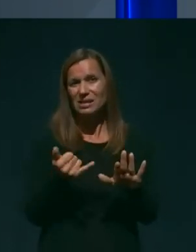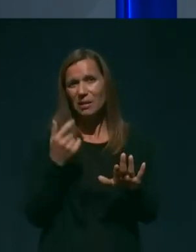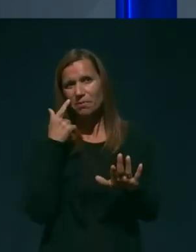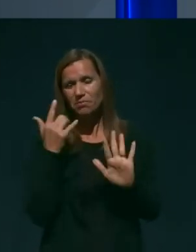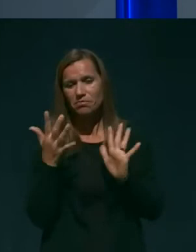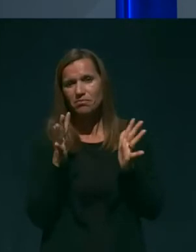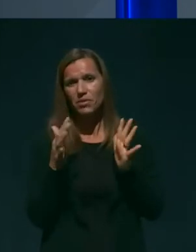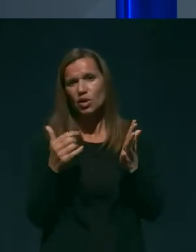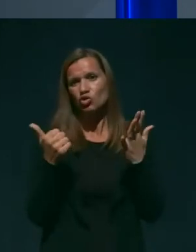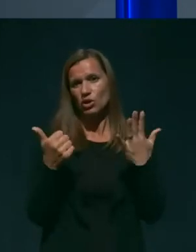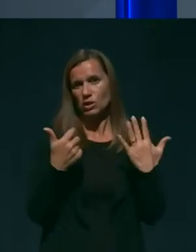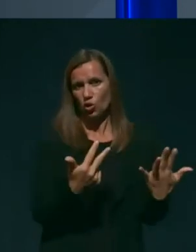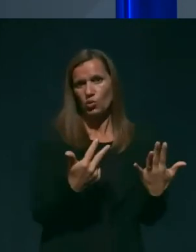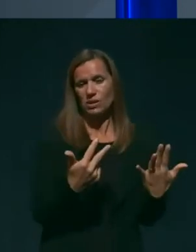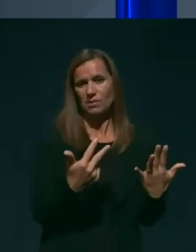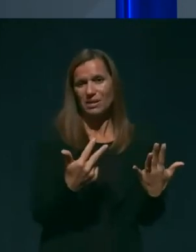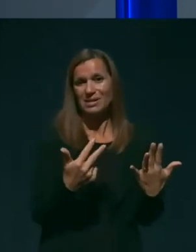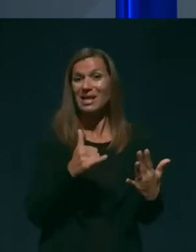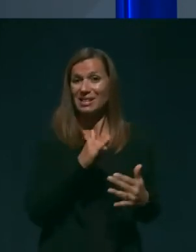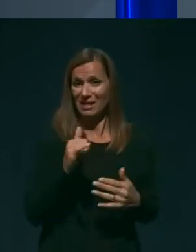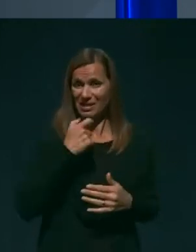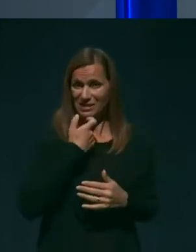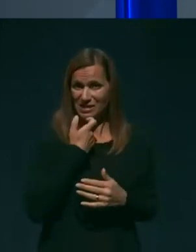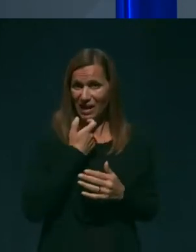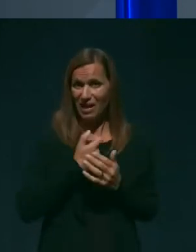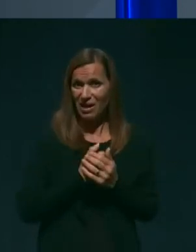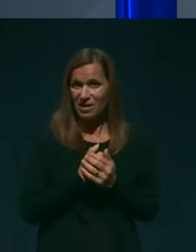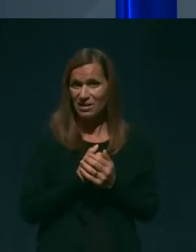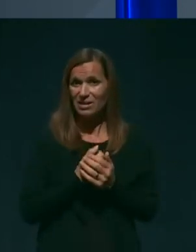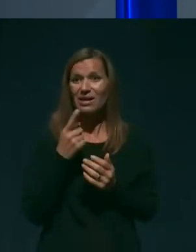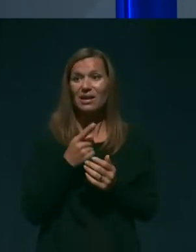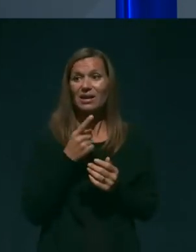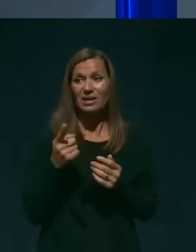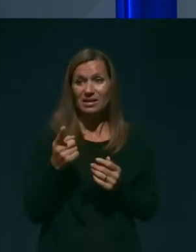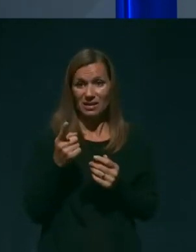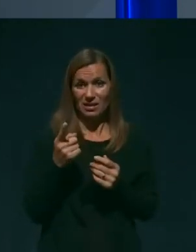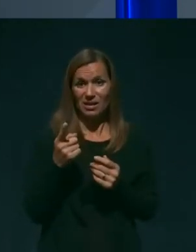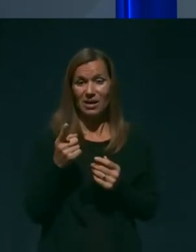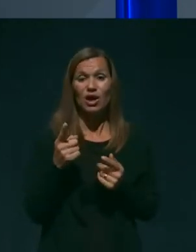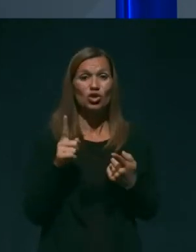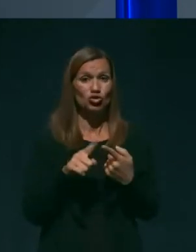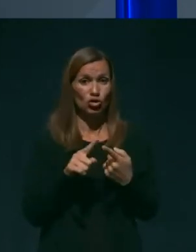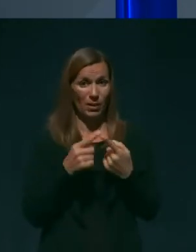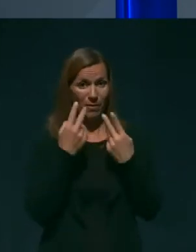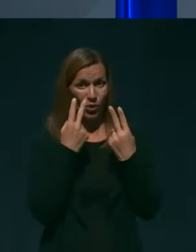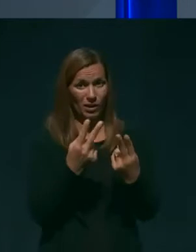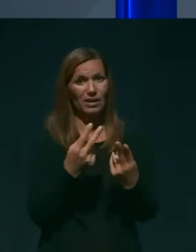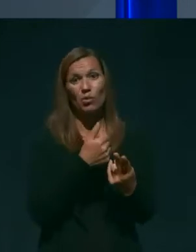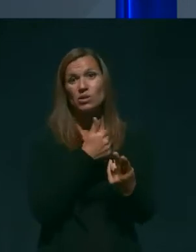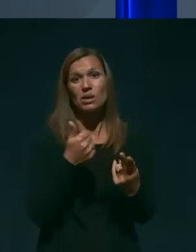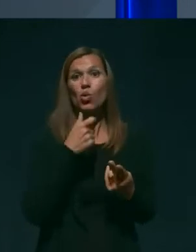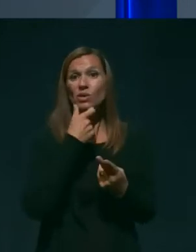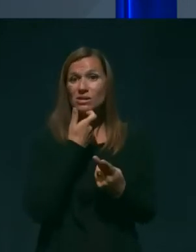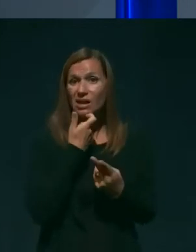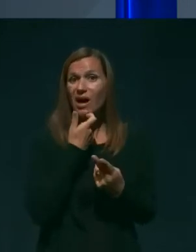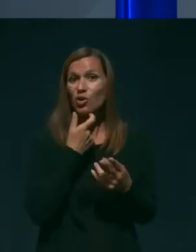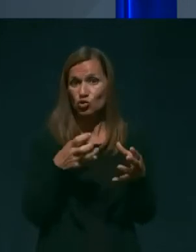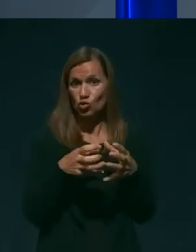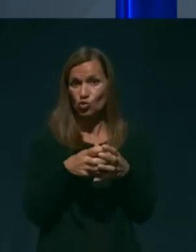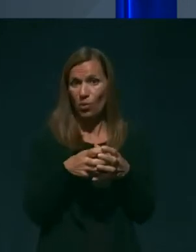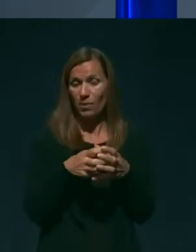86 let stari. In že kot takšni, če gledamo samo starostno skupino